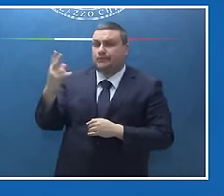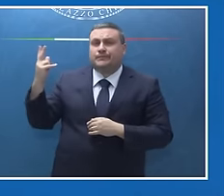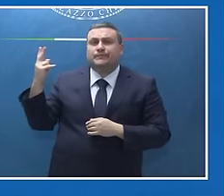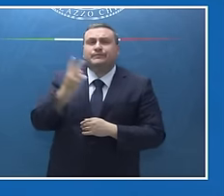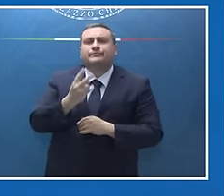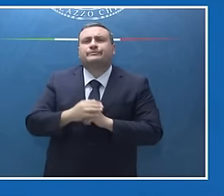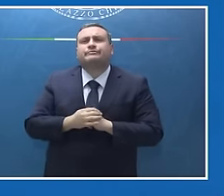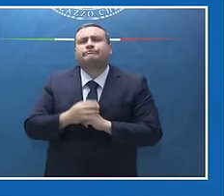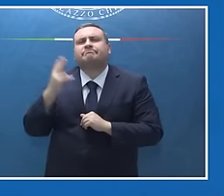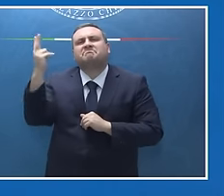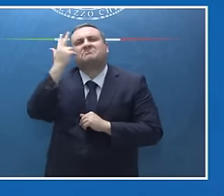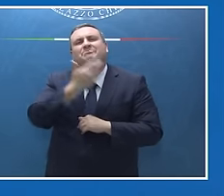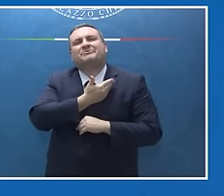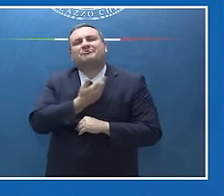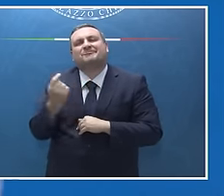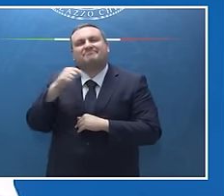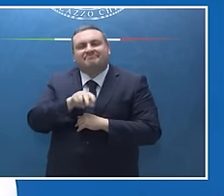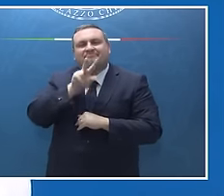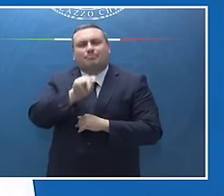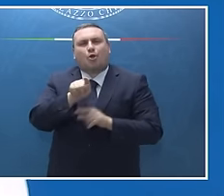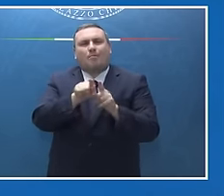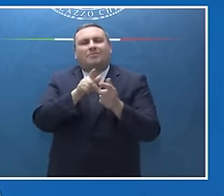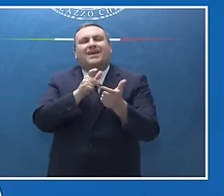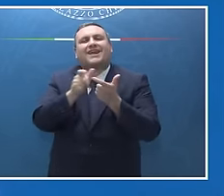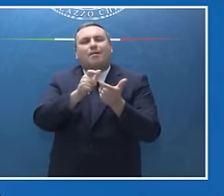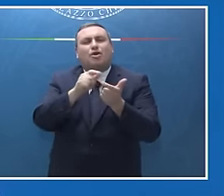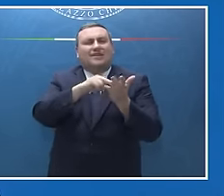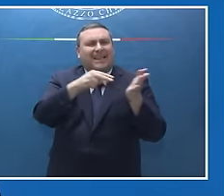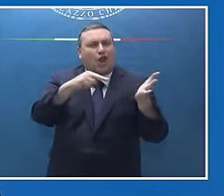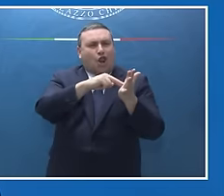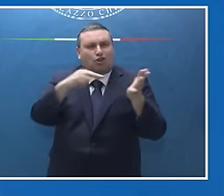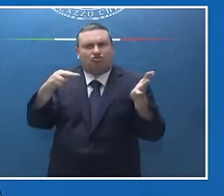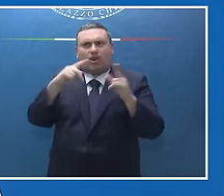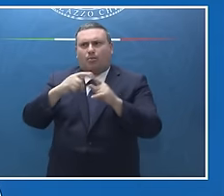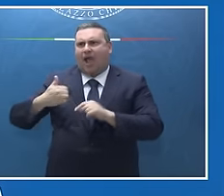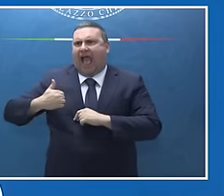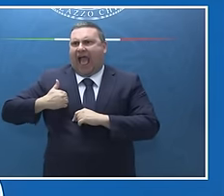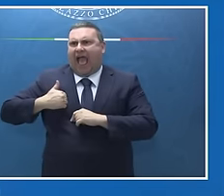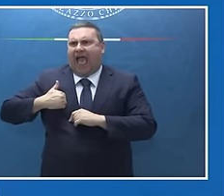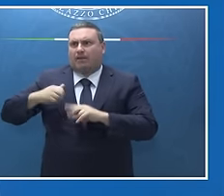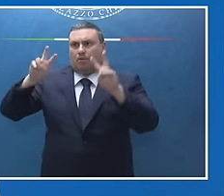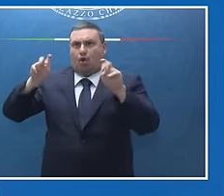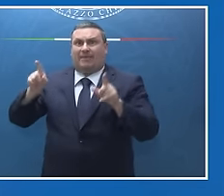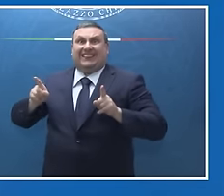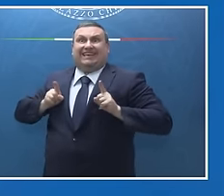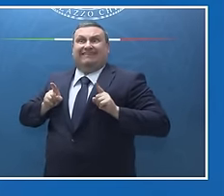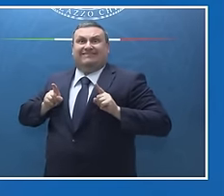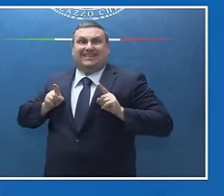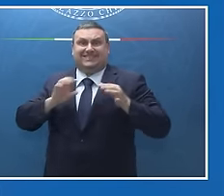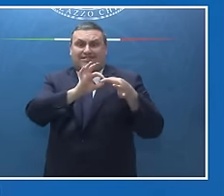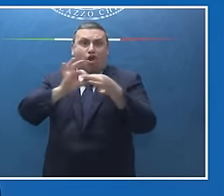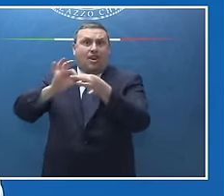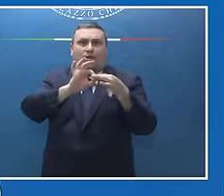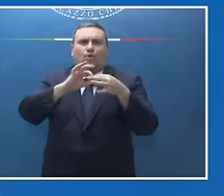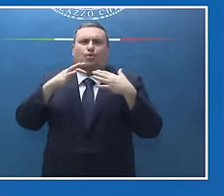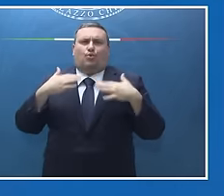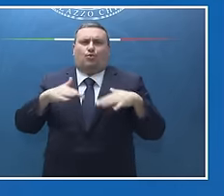speso proprio sul tema del rapporto tra queste tecnologie e le armi, il tema della difesa era molto importante, era un